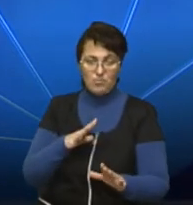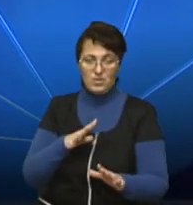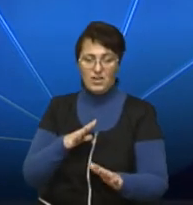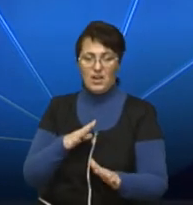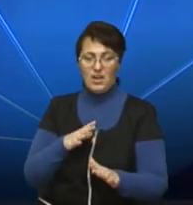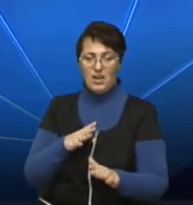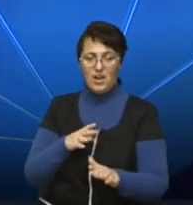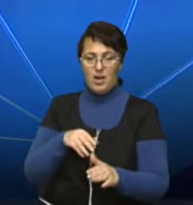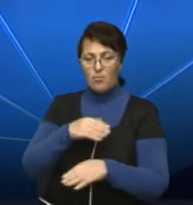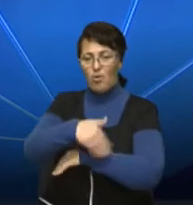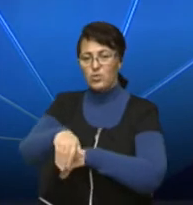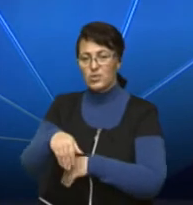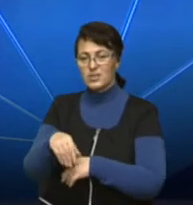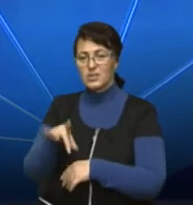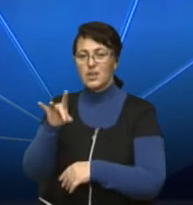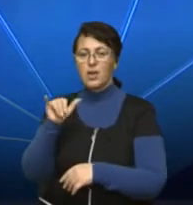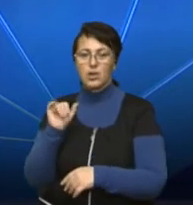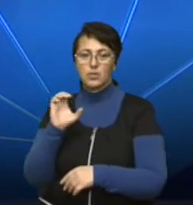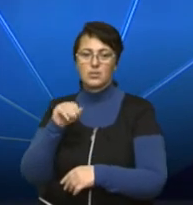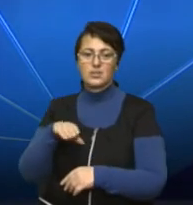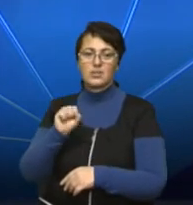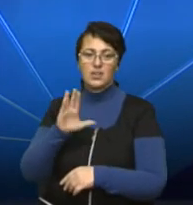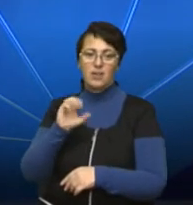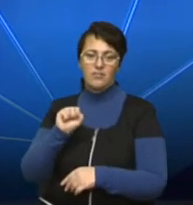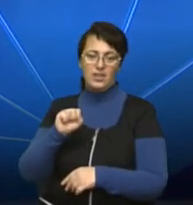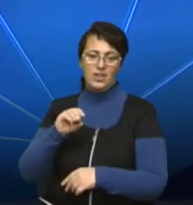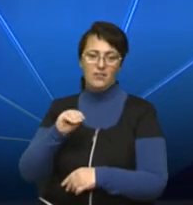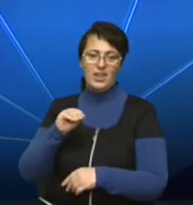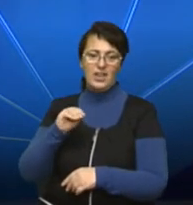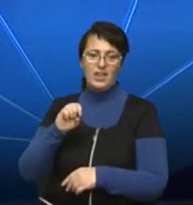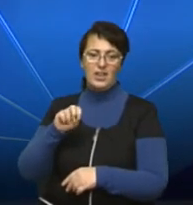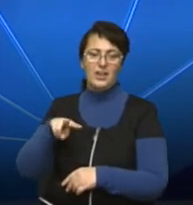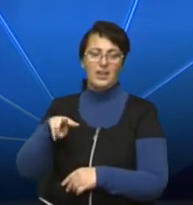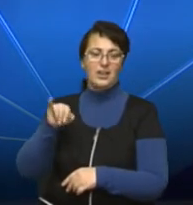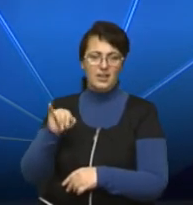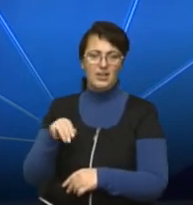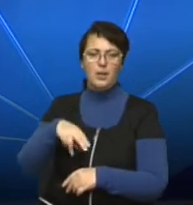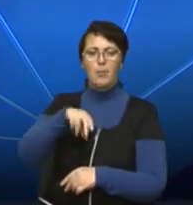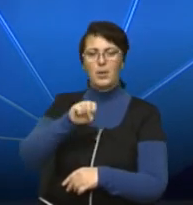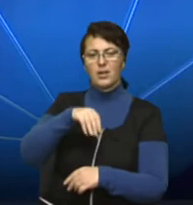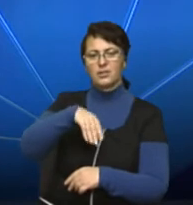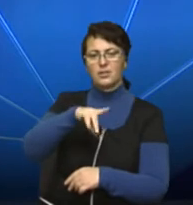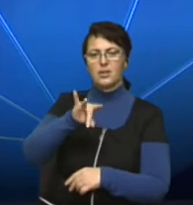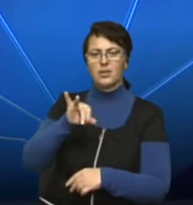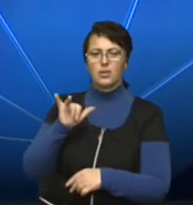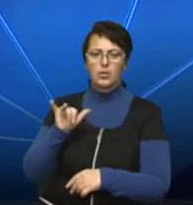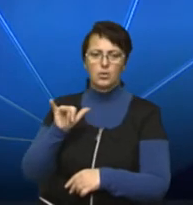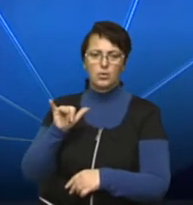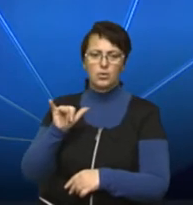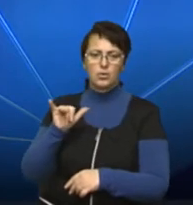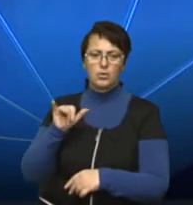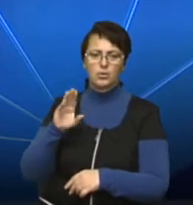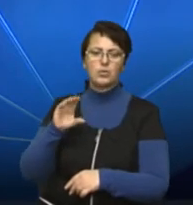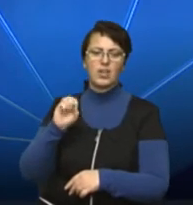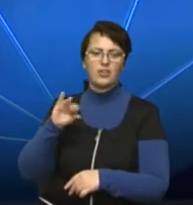їхав по вулиці Штар-Уставелі, по вищу Петрушевича, відповідно, все повністю стоїть в корках і дуже